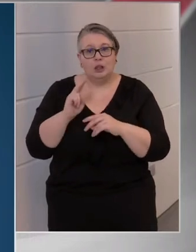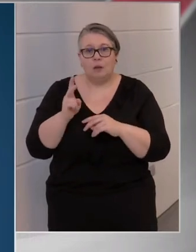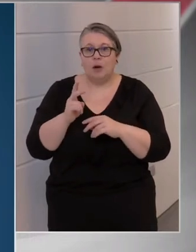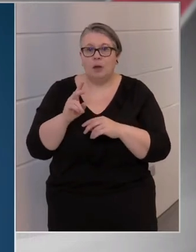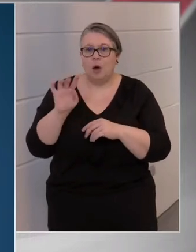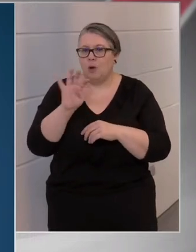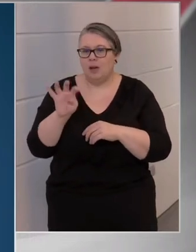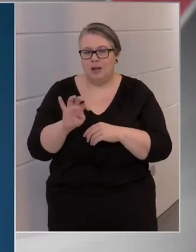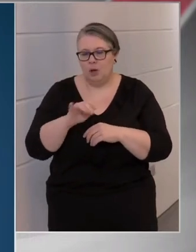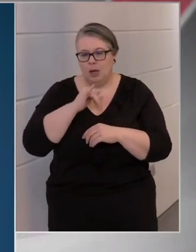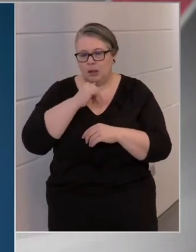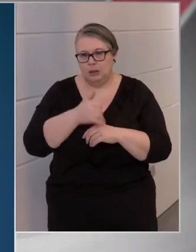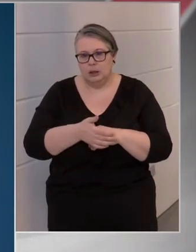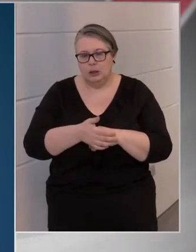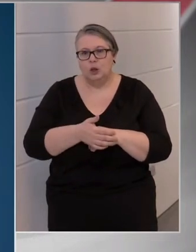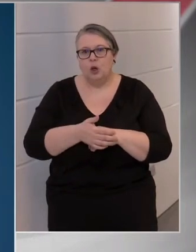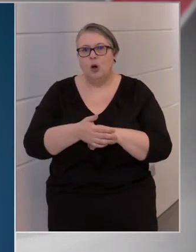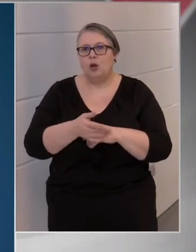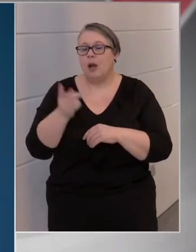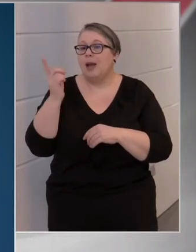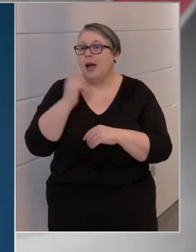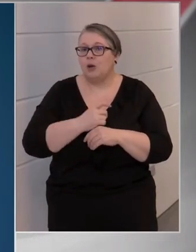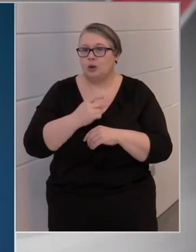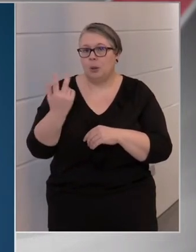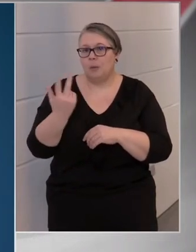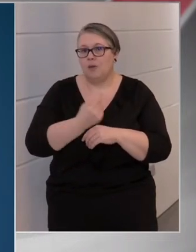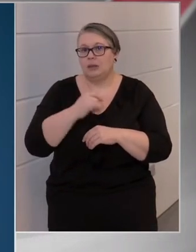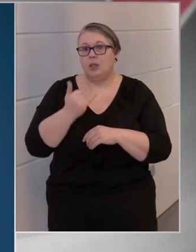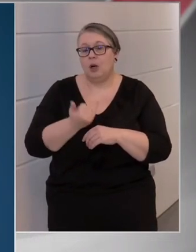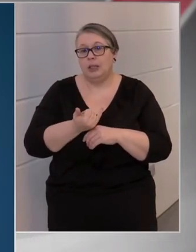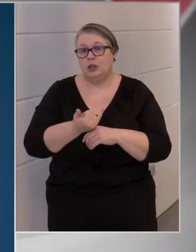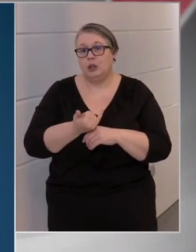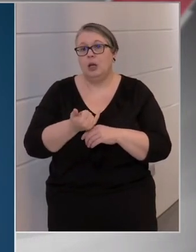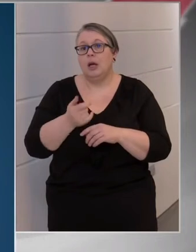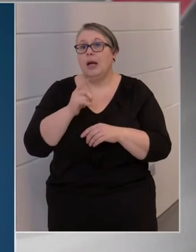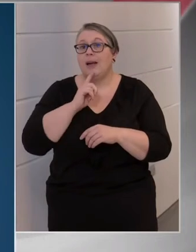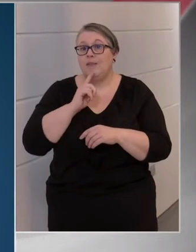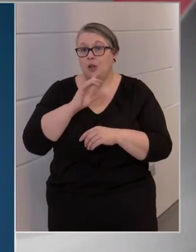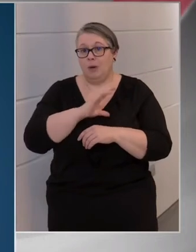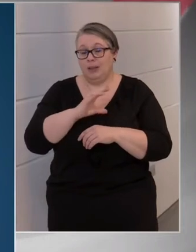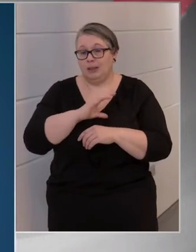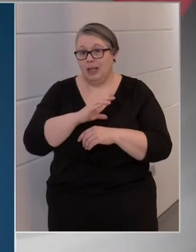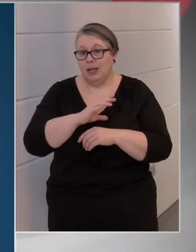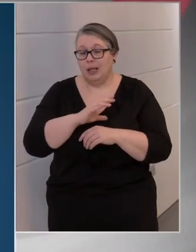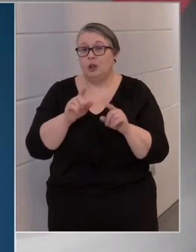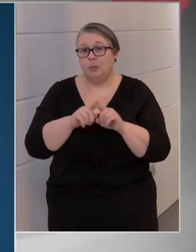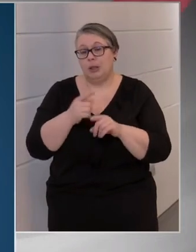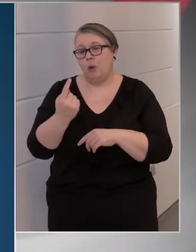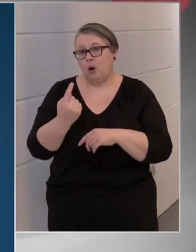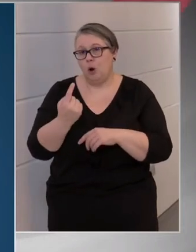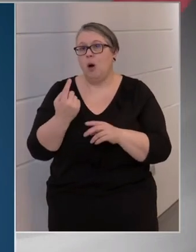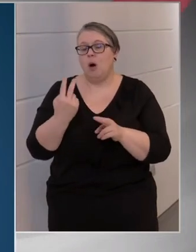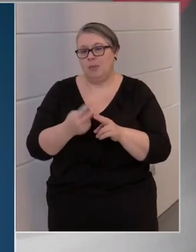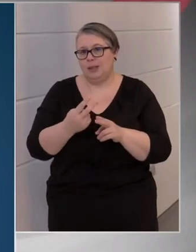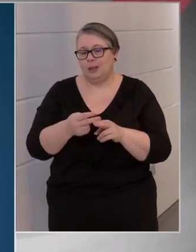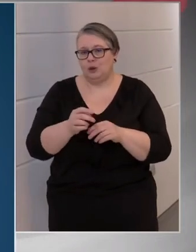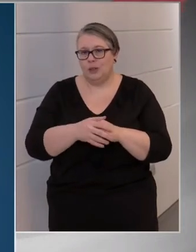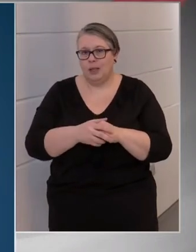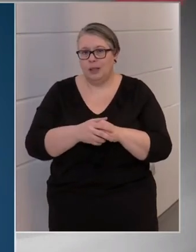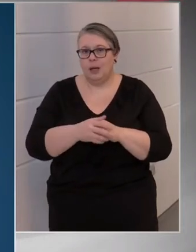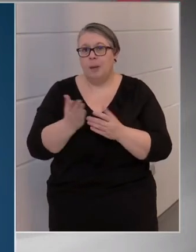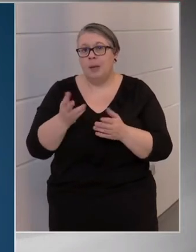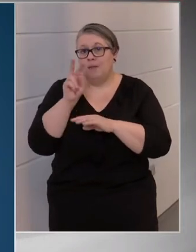kérdőjelezi meg, hogy a legrosszabb vakcina is lényegesen kevésbé veszélyes, mint maga a betegség. Tehát